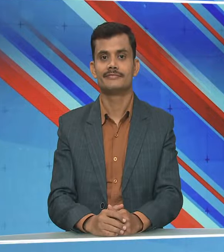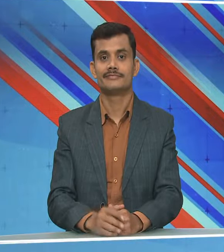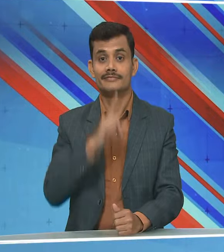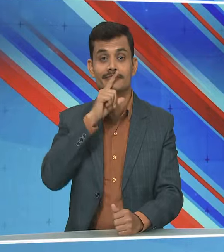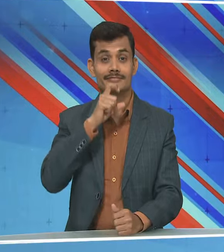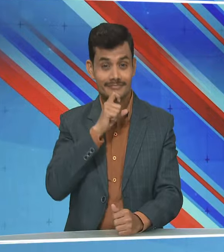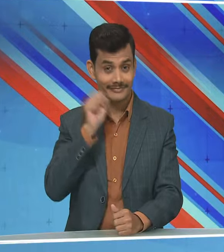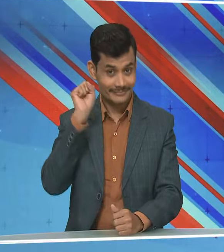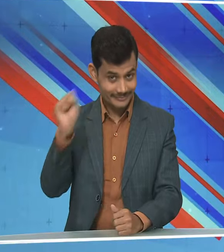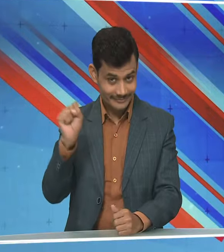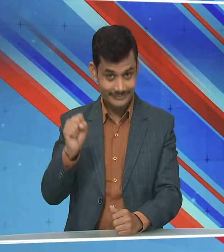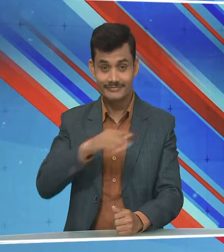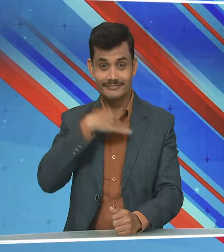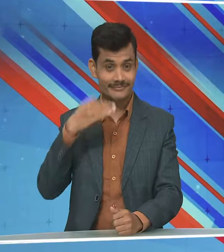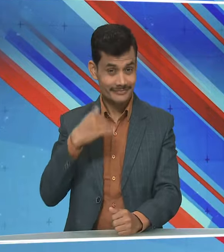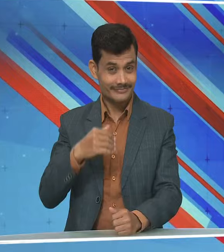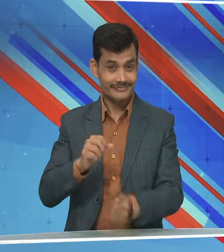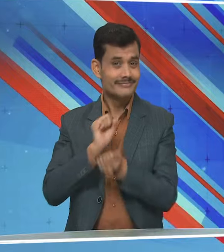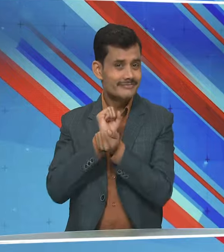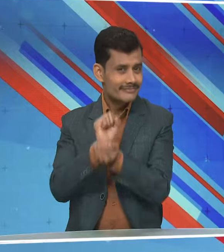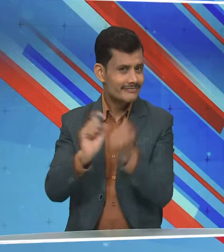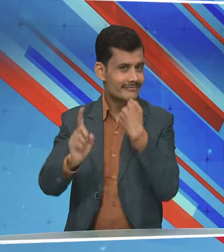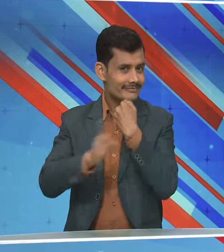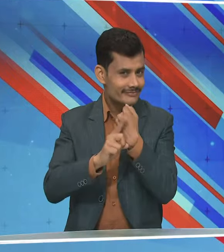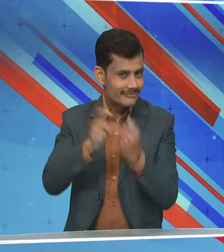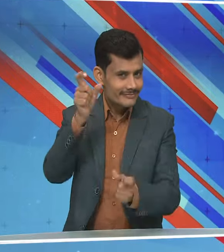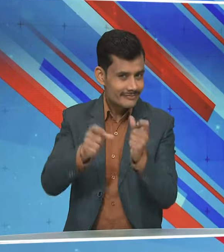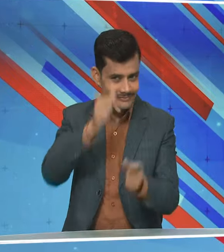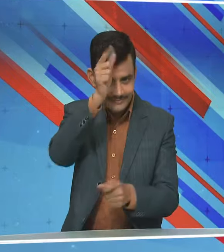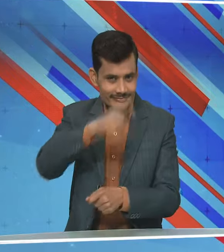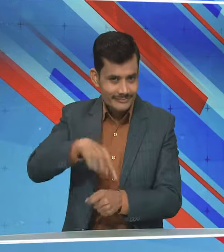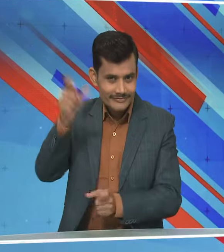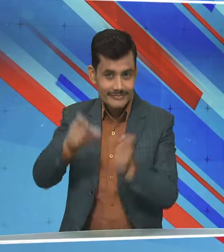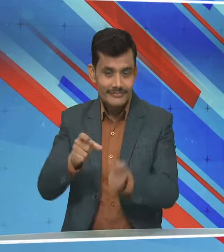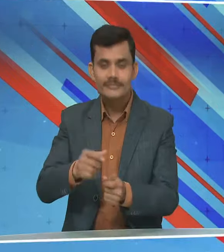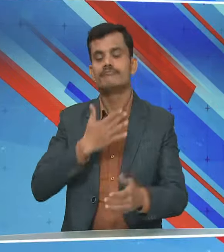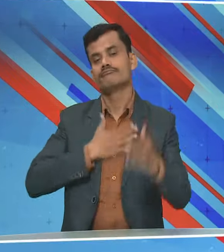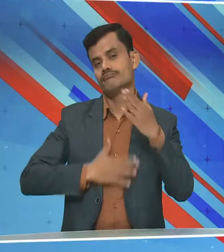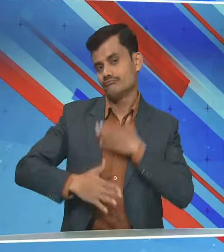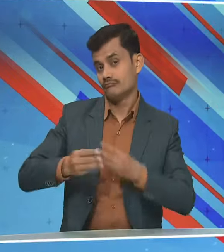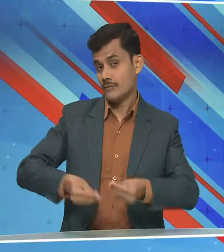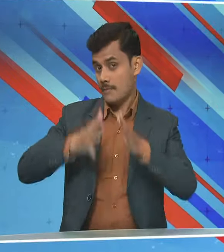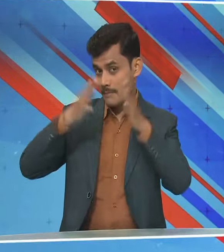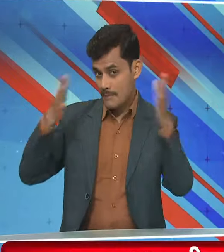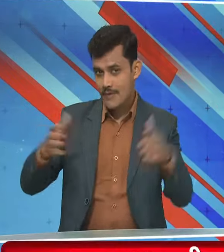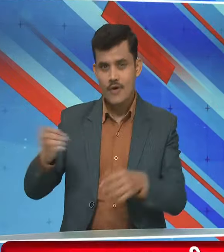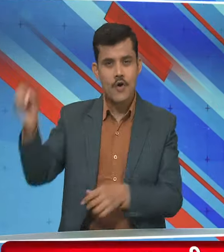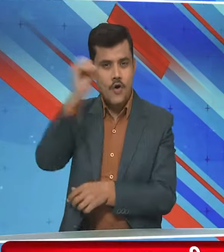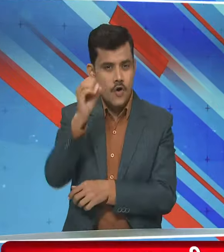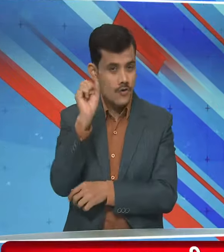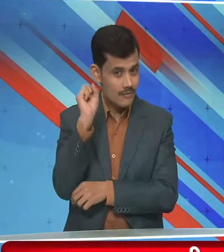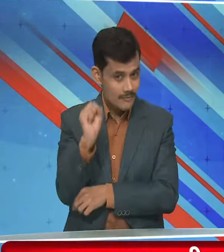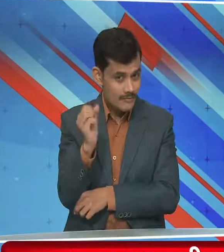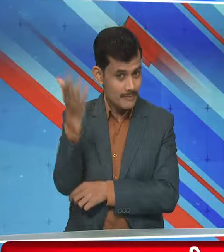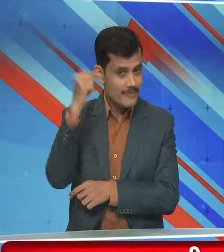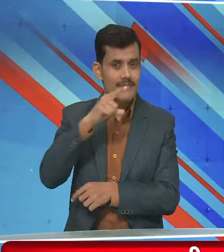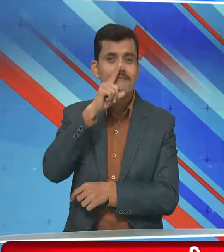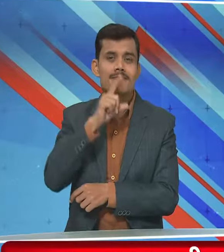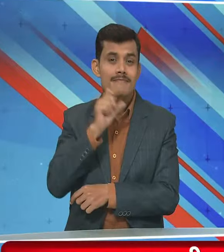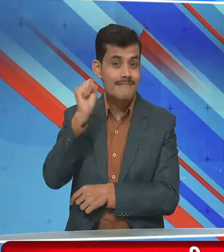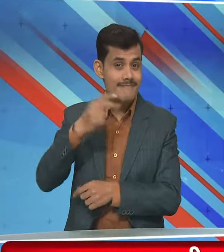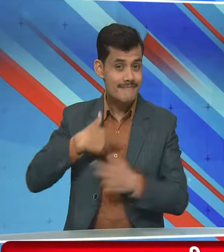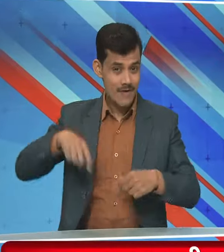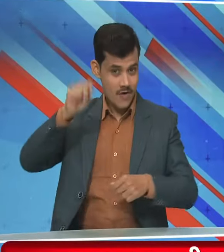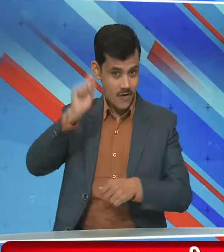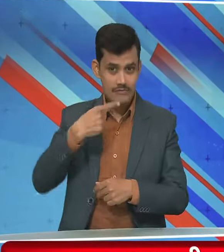कतर में मौत की सजा पाए आठ भारतिये नागरिकों को बड़ी राहत अक्टूबर में कतर की एक अदालत में सुनाई थी